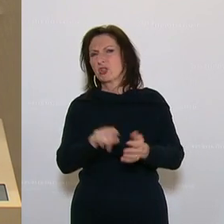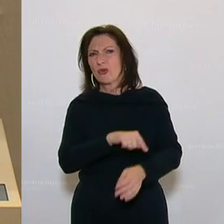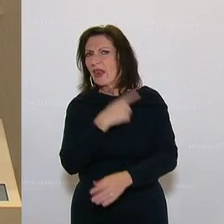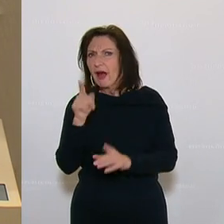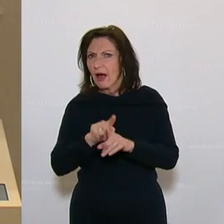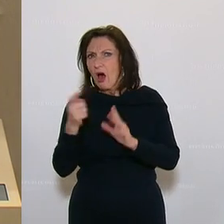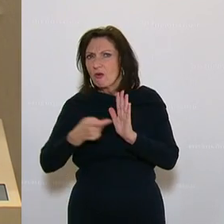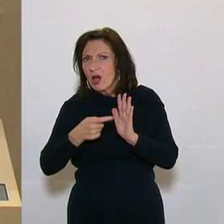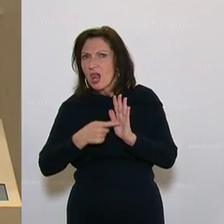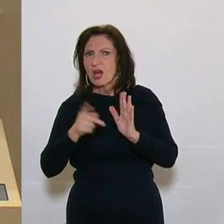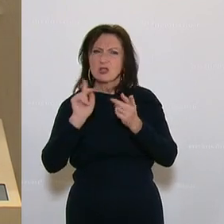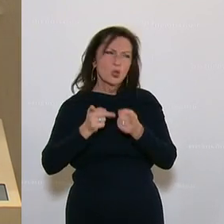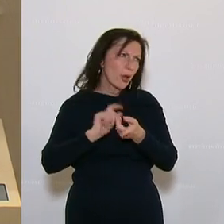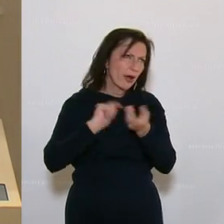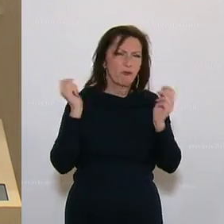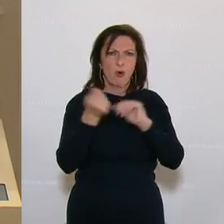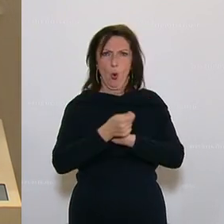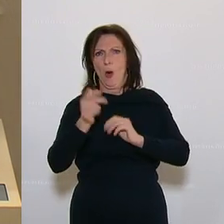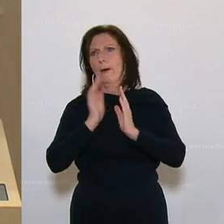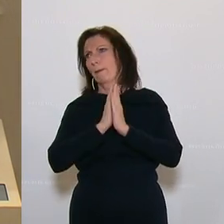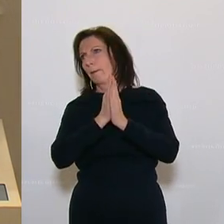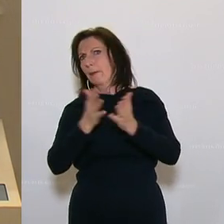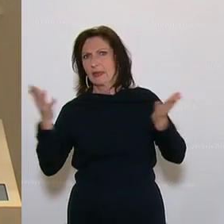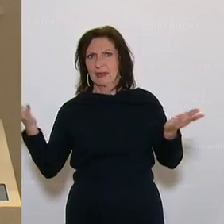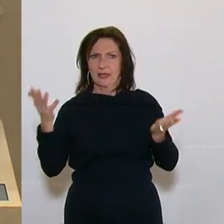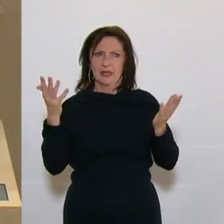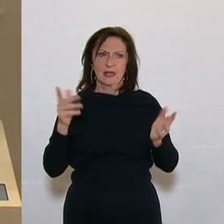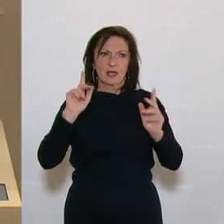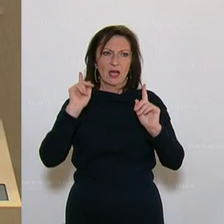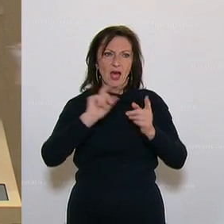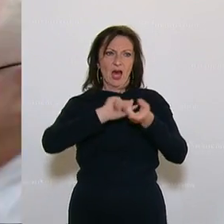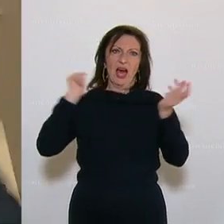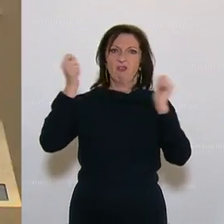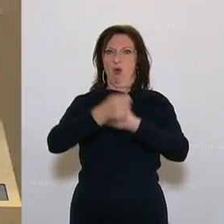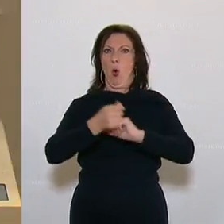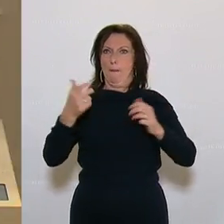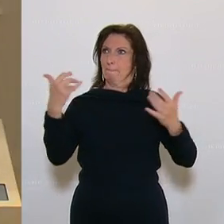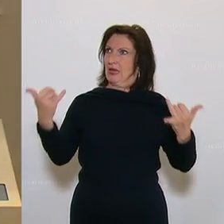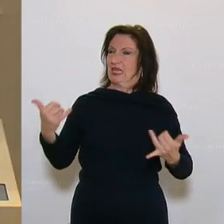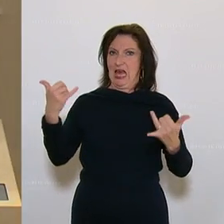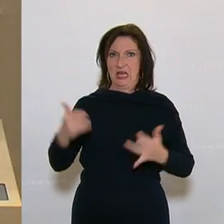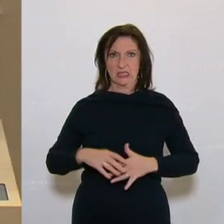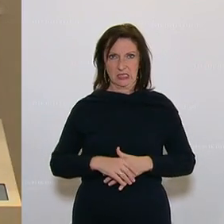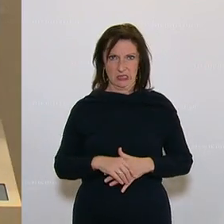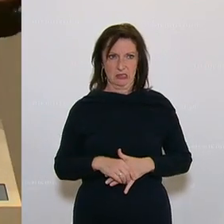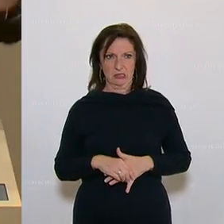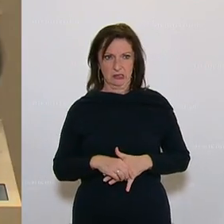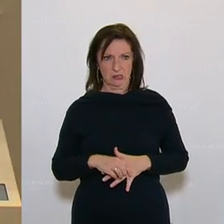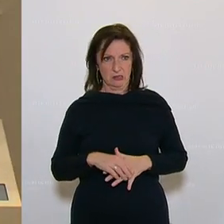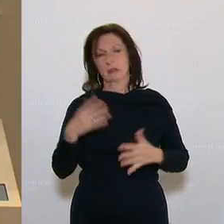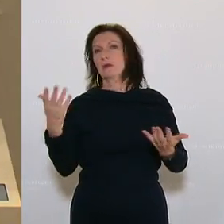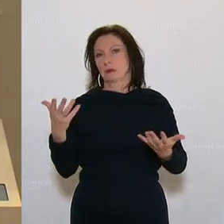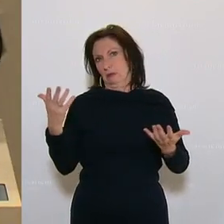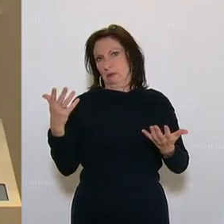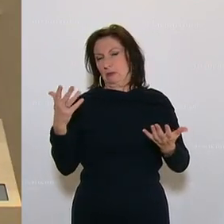umfassende Reform. Und es soll bitte keine umfassende Reform dieser Baustein jetzt auch ablösen.